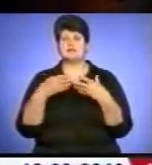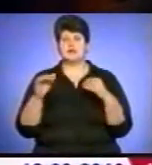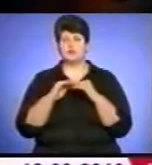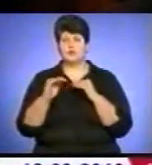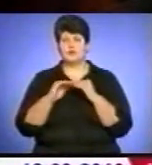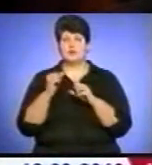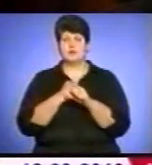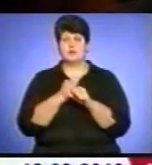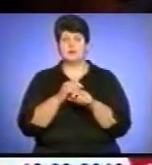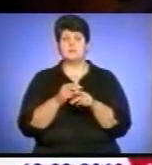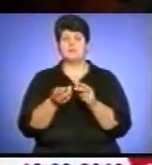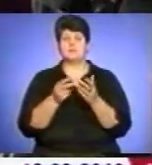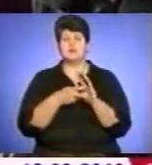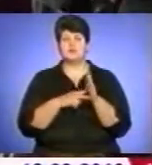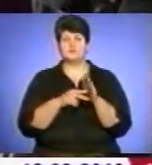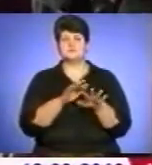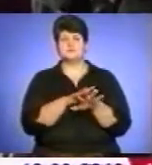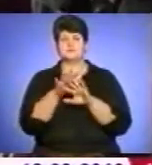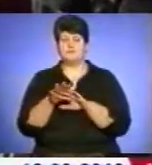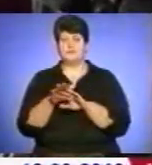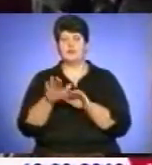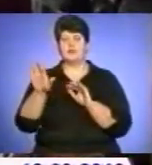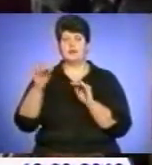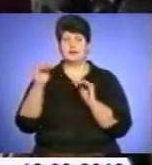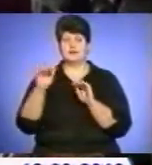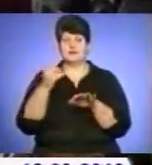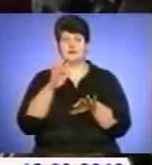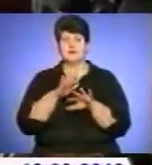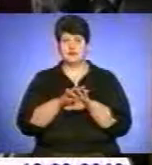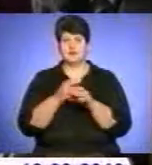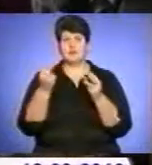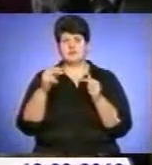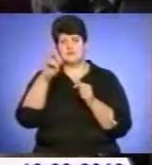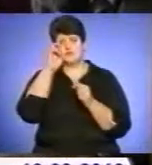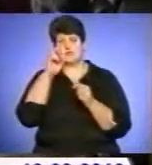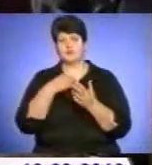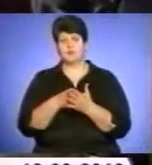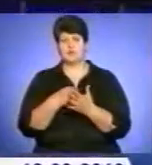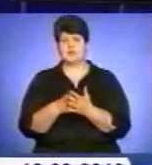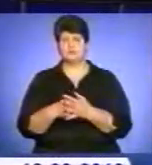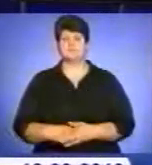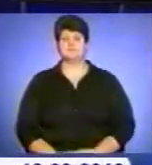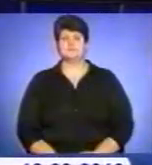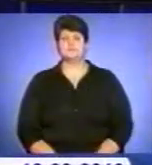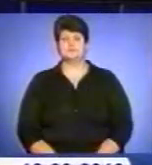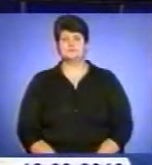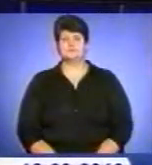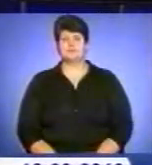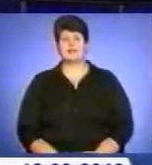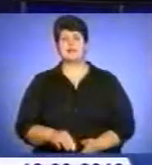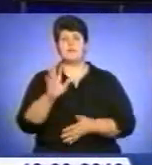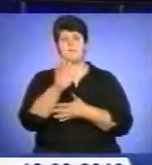перекрити за рахунок банківських і товарних кредитів, коштів із державного бюджету. І на